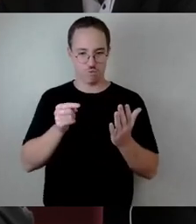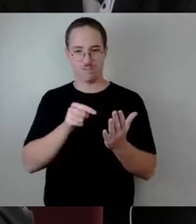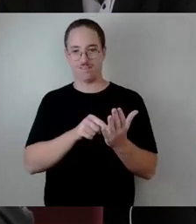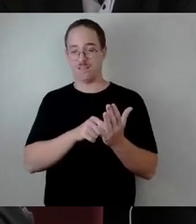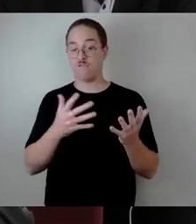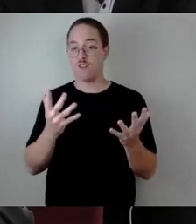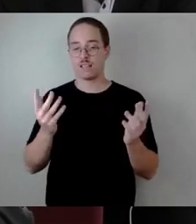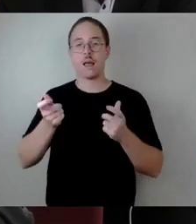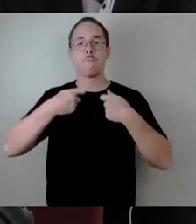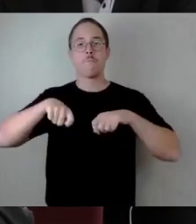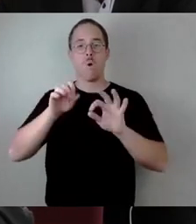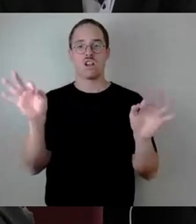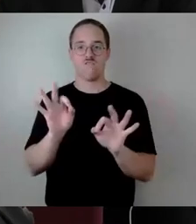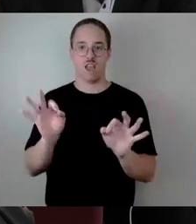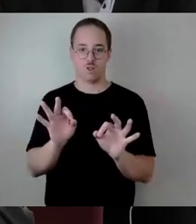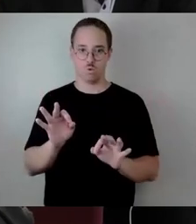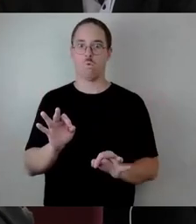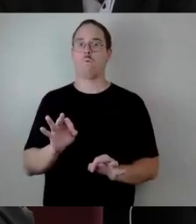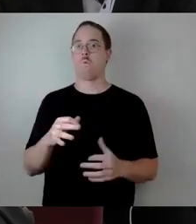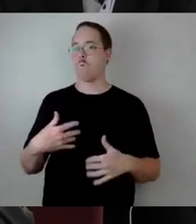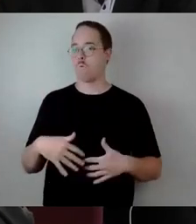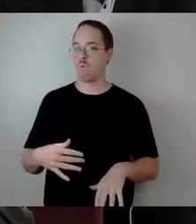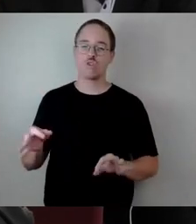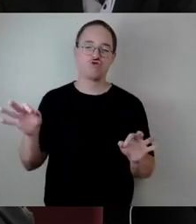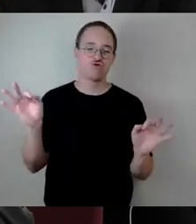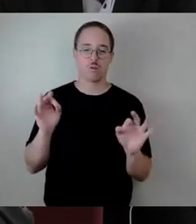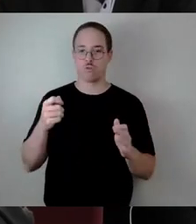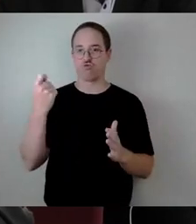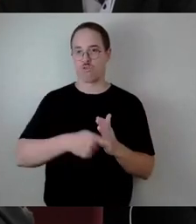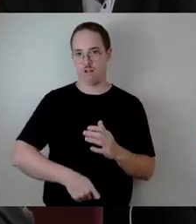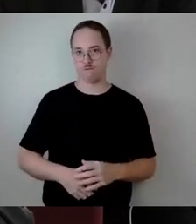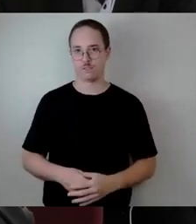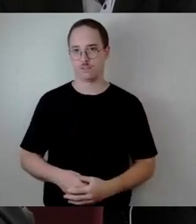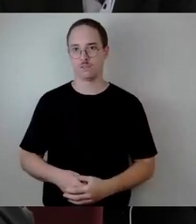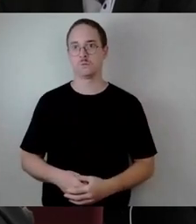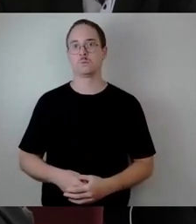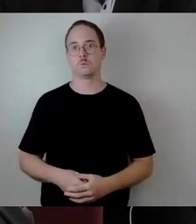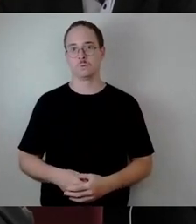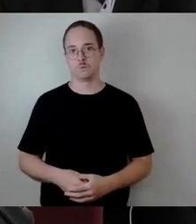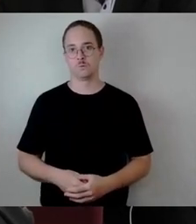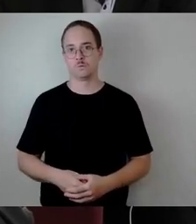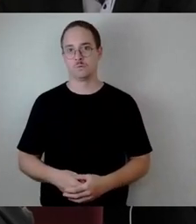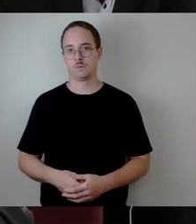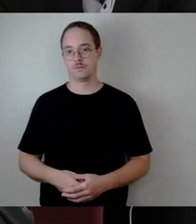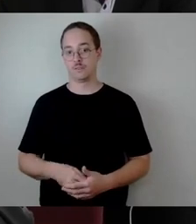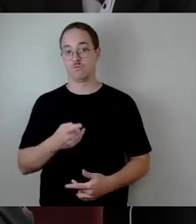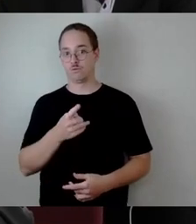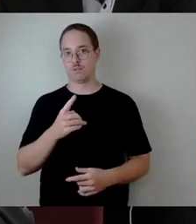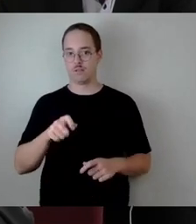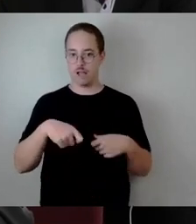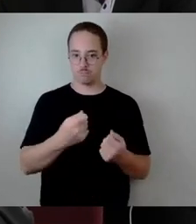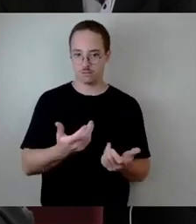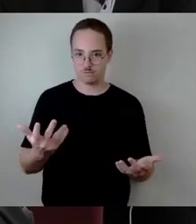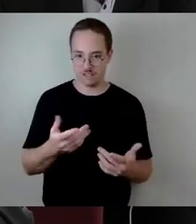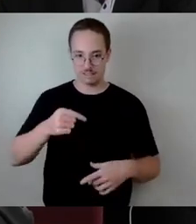Klärung, was hier falsch gelaufen ist, kann unter Umständen nicht hier im Saal oder vor einer unabhängigen Kommission, sondern vor dem Landgericht